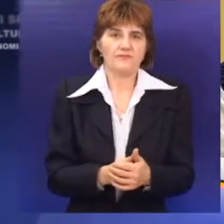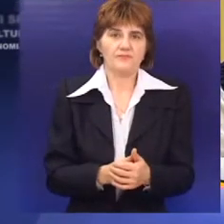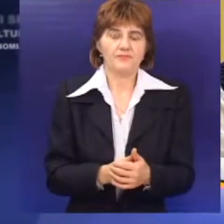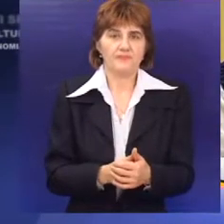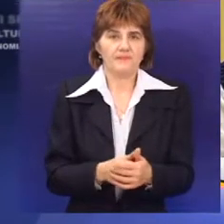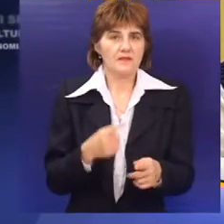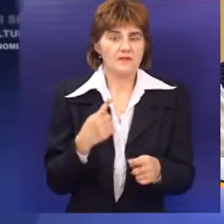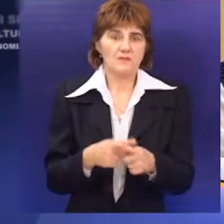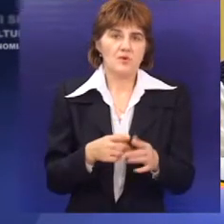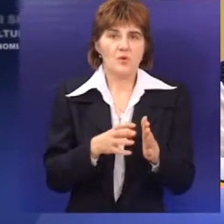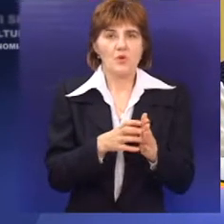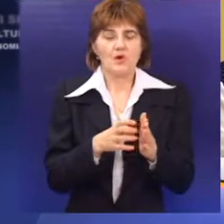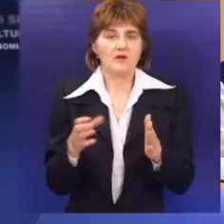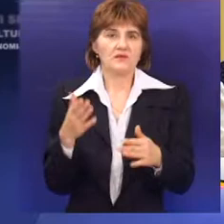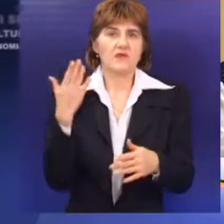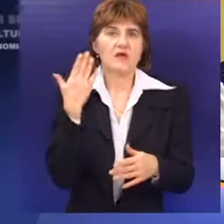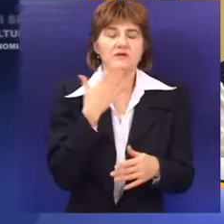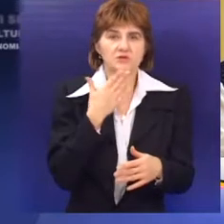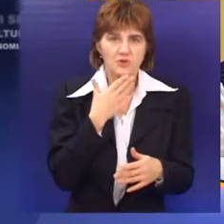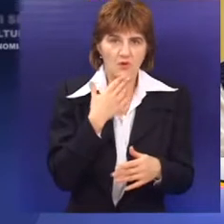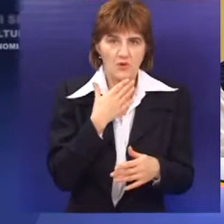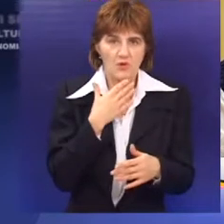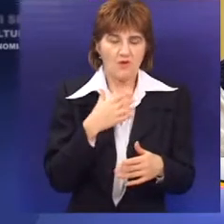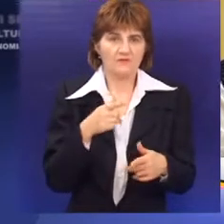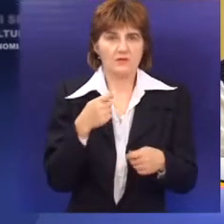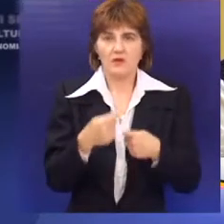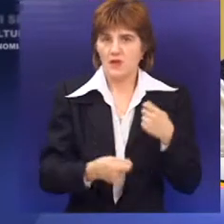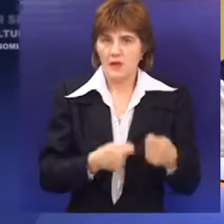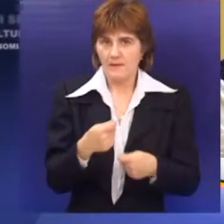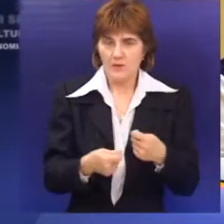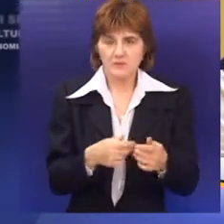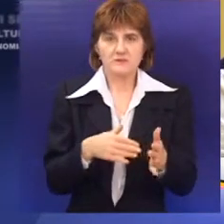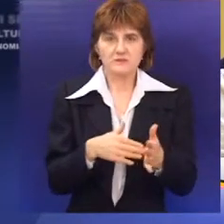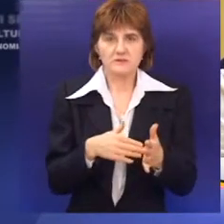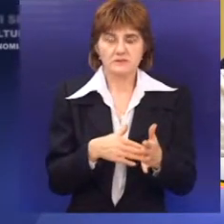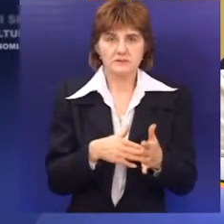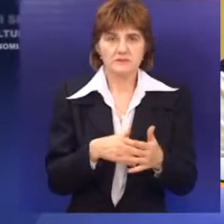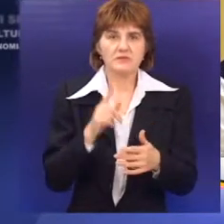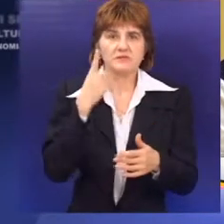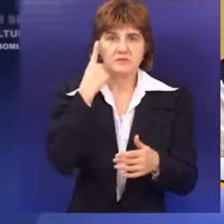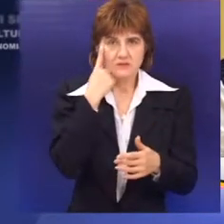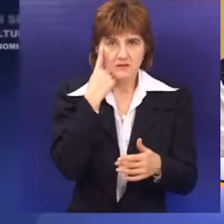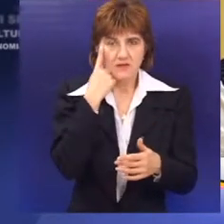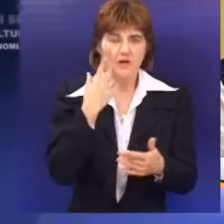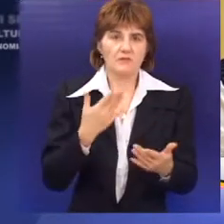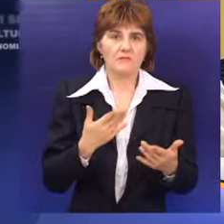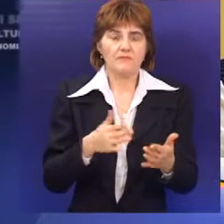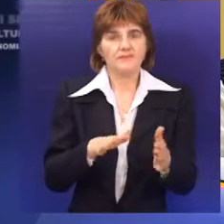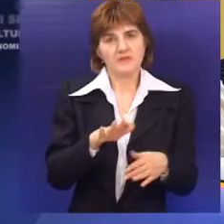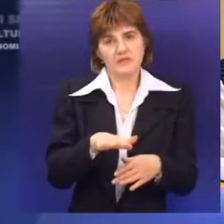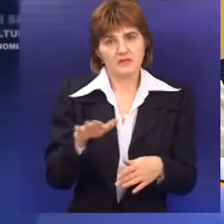zbog nekog daljeg svog školovanja, posla i tako dalje trebalo bi da ga znaju. E sad,